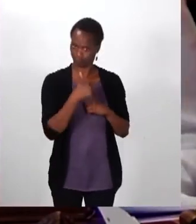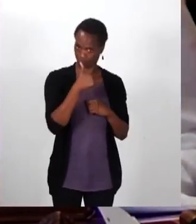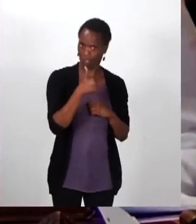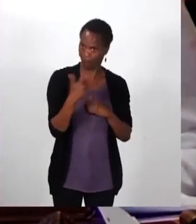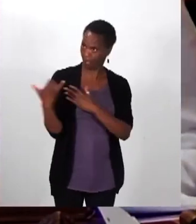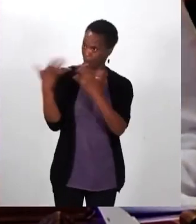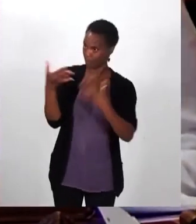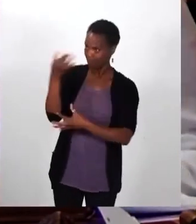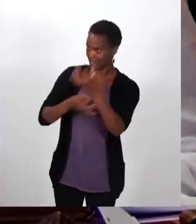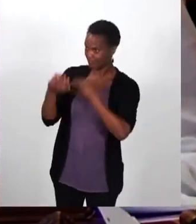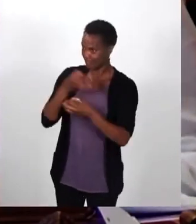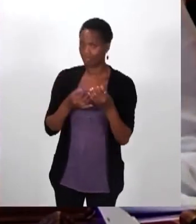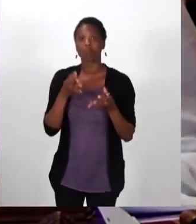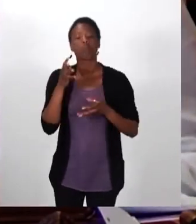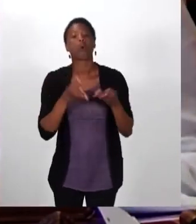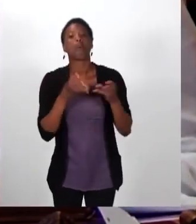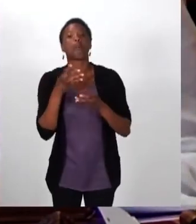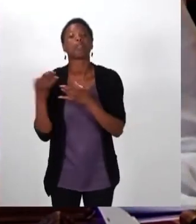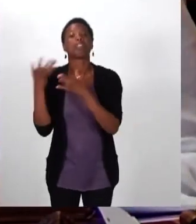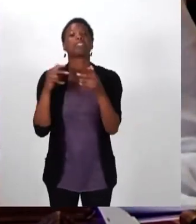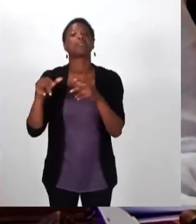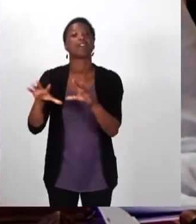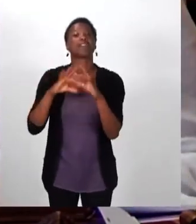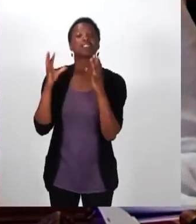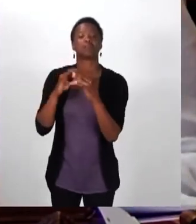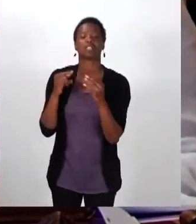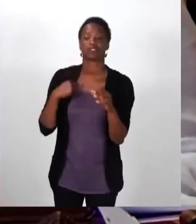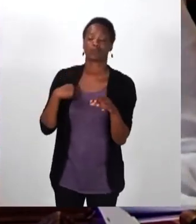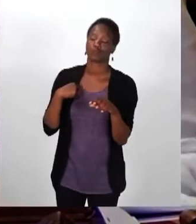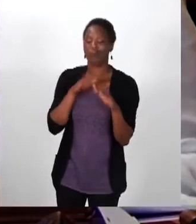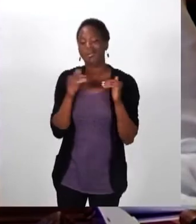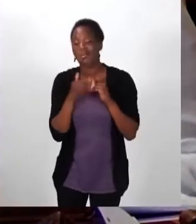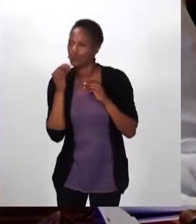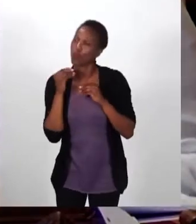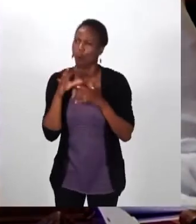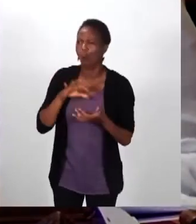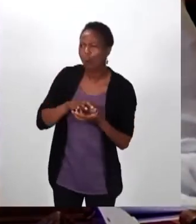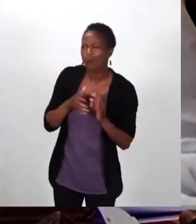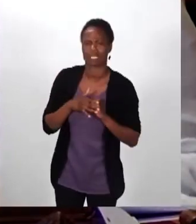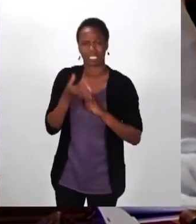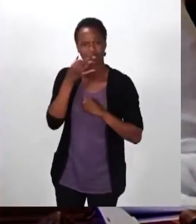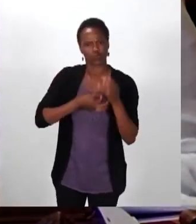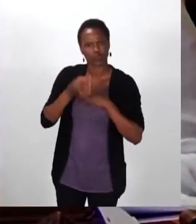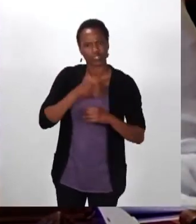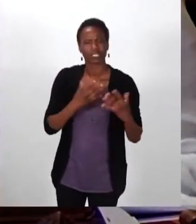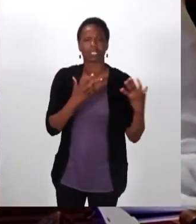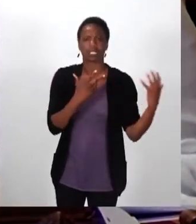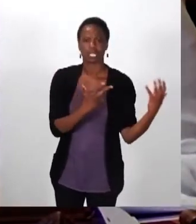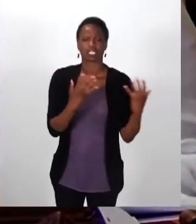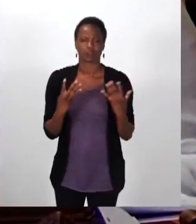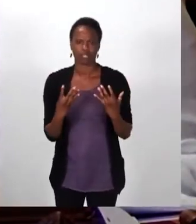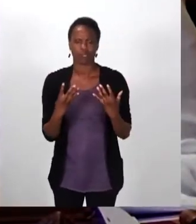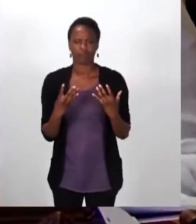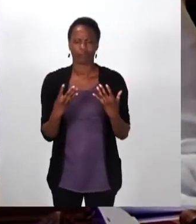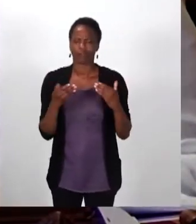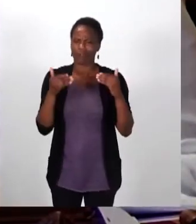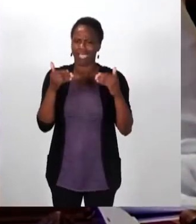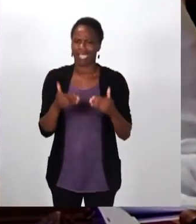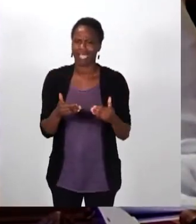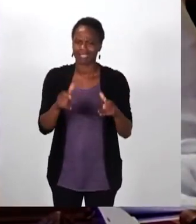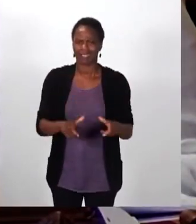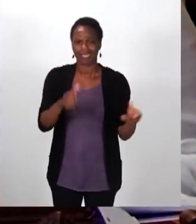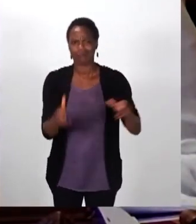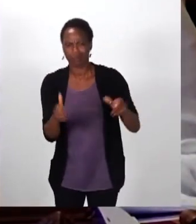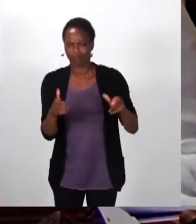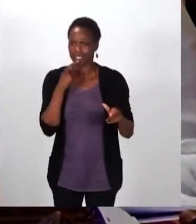ce chiffre. Alors, vous allez nous expliquer vos chiffres.'ai cru comprendre que c'était compliqué. Mais vous parlez de 89 plutôt, en réalité, arrêtés de péril. C'est-à-dire 10 fois moins.